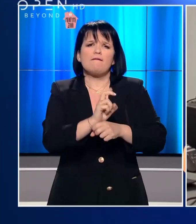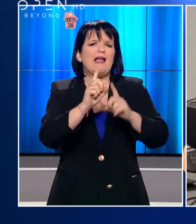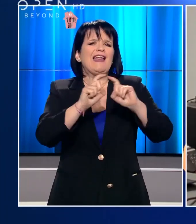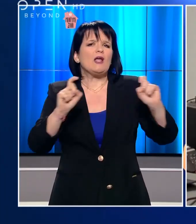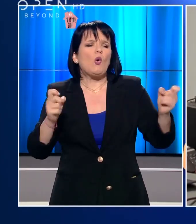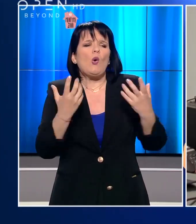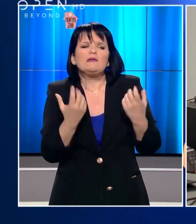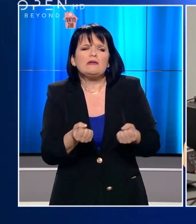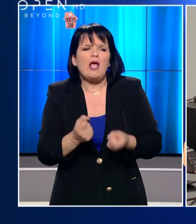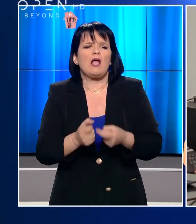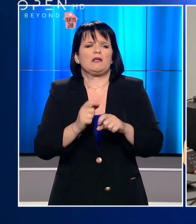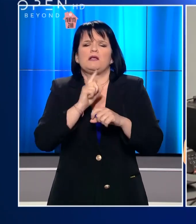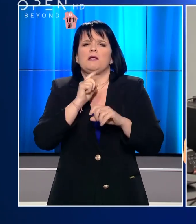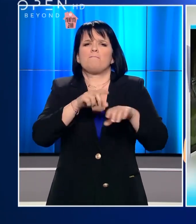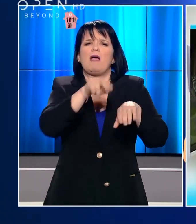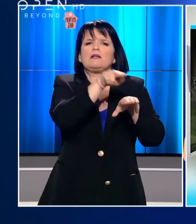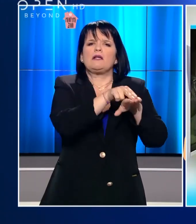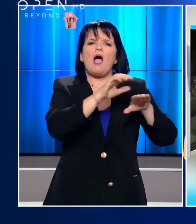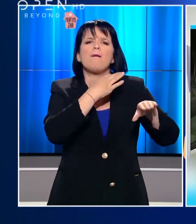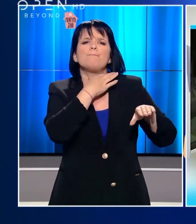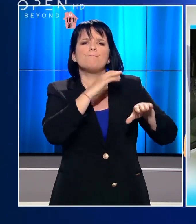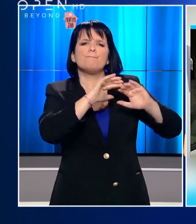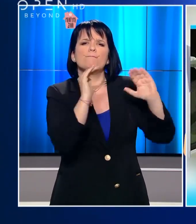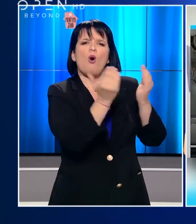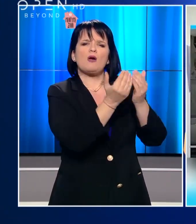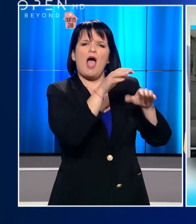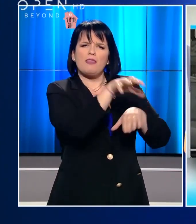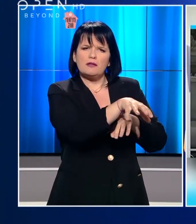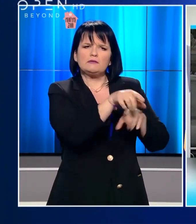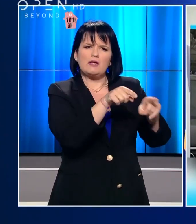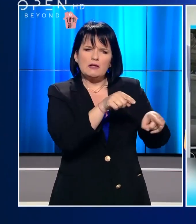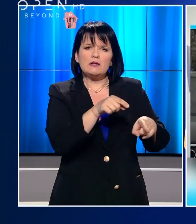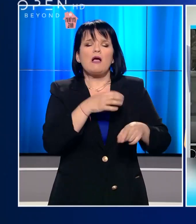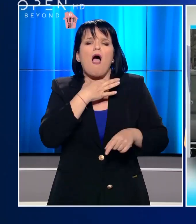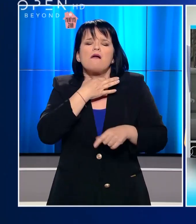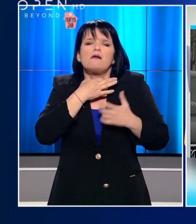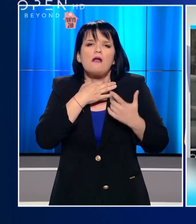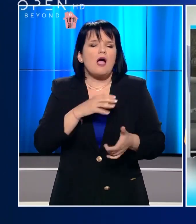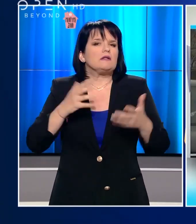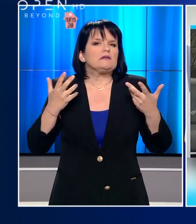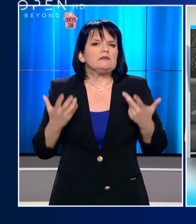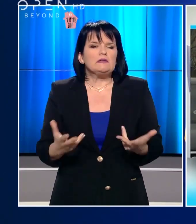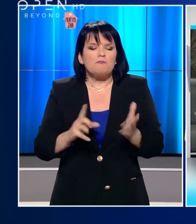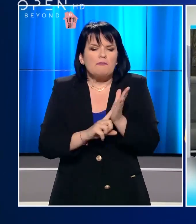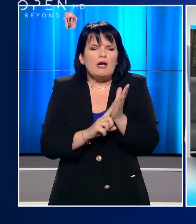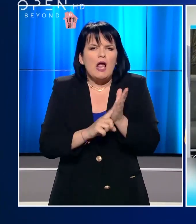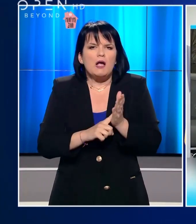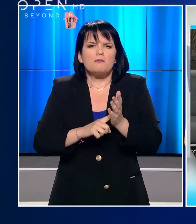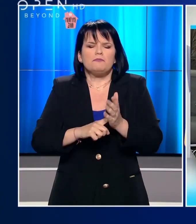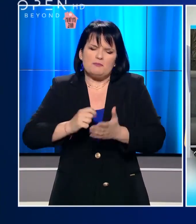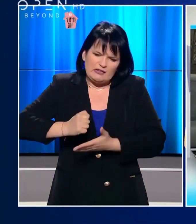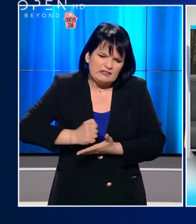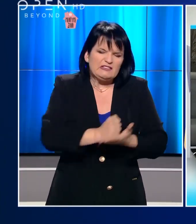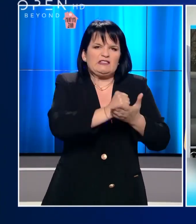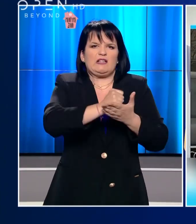καθώς επίσης για την επάρκεια σε κλίνες μεθ. Εμείς επειδή θέλουμε να είμαστε κοινωνικά χρήσιμοι είπαμε βάζουμε πλάτη εκεί που πρέπει, βάζουμε πλάτη